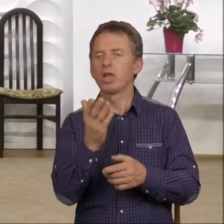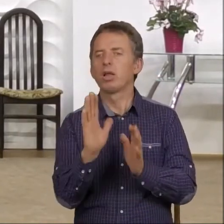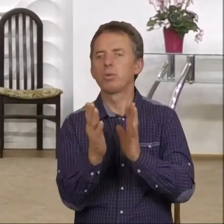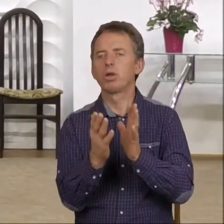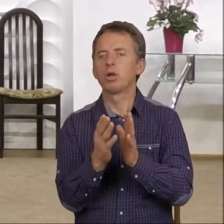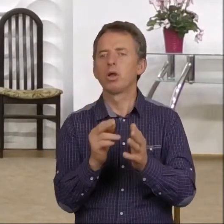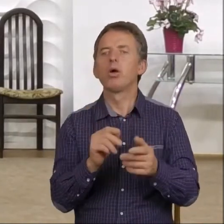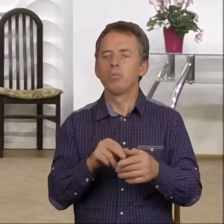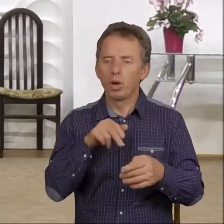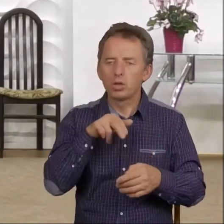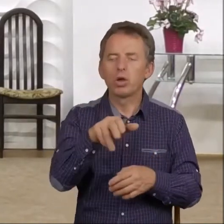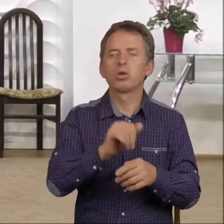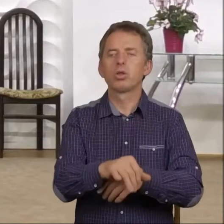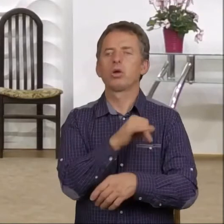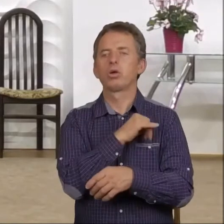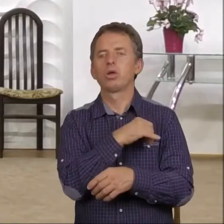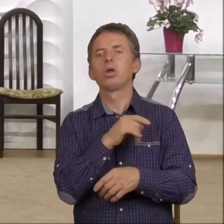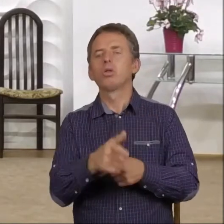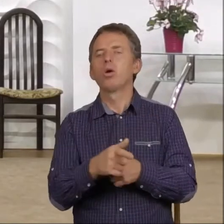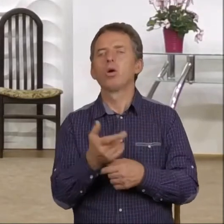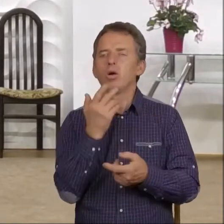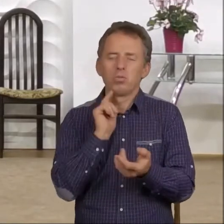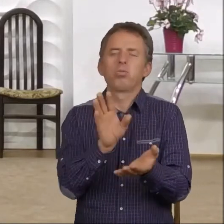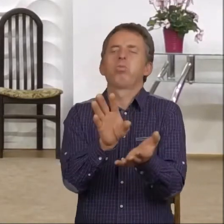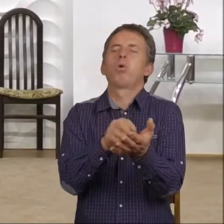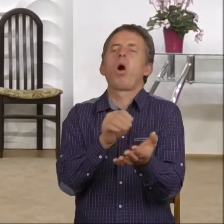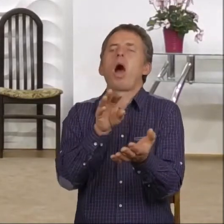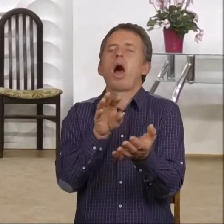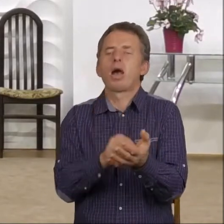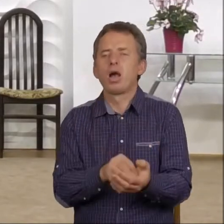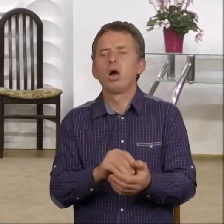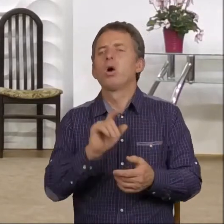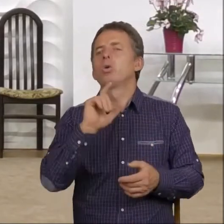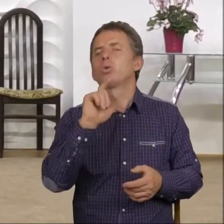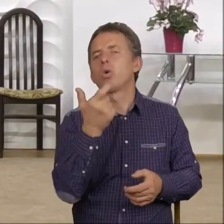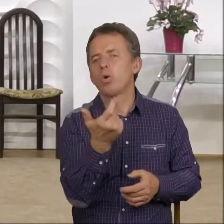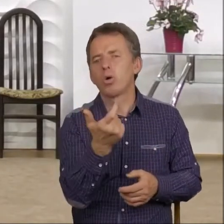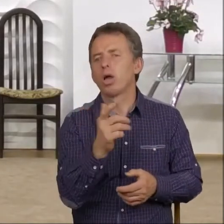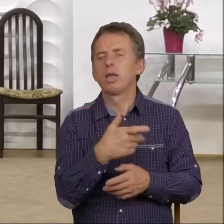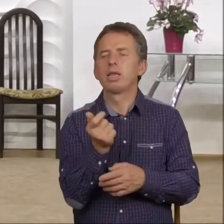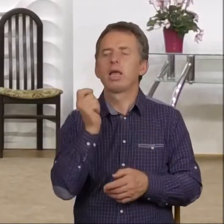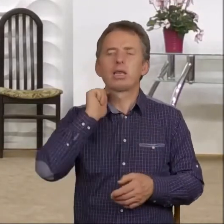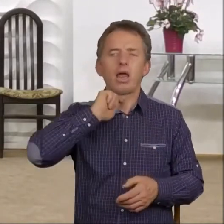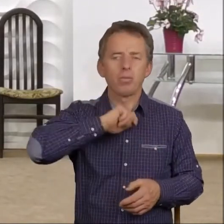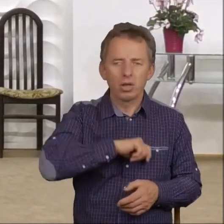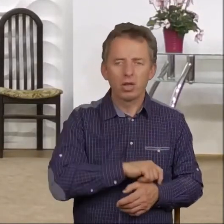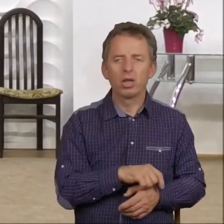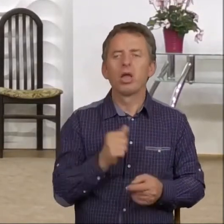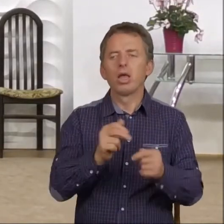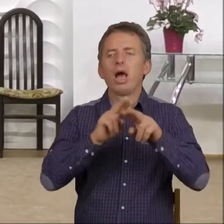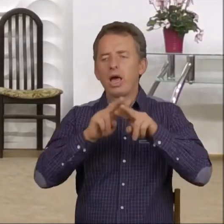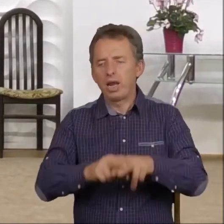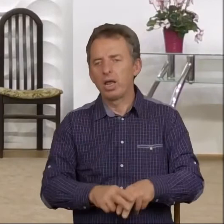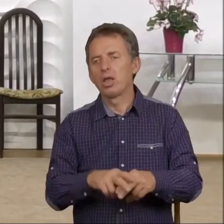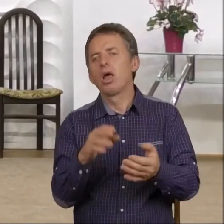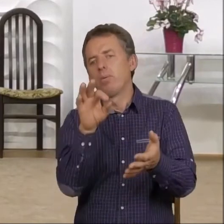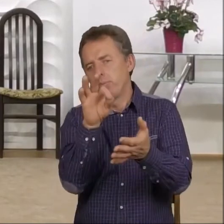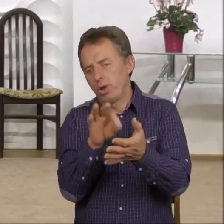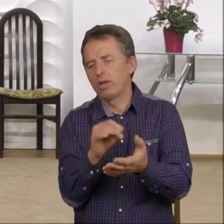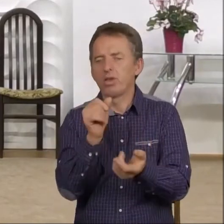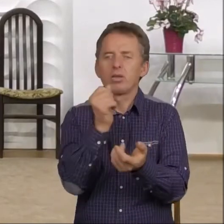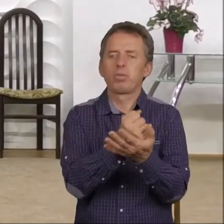podchodzą do grzechu. Uważają, że to są błahostki, że dopóki się drugiego nie zabija, to cała reszta jest jeszcze pewną